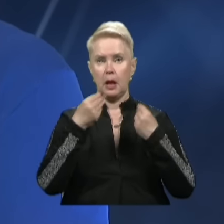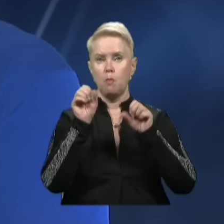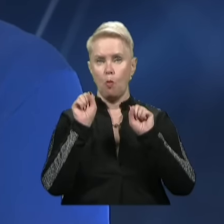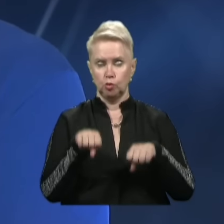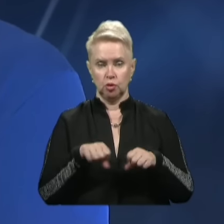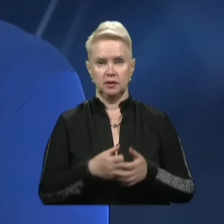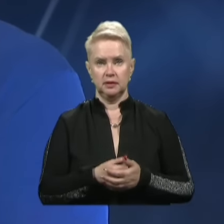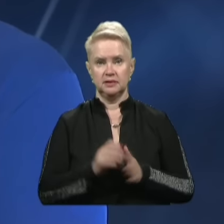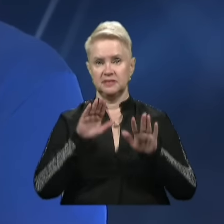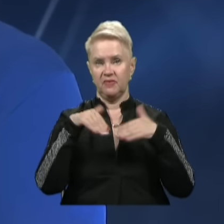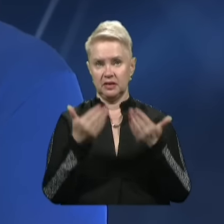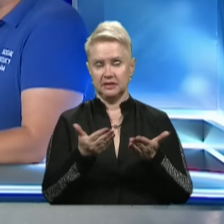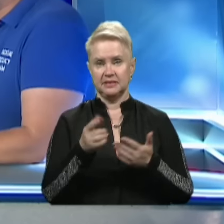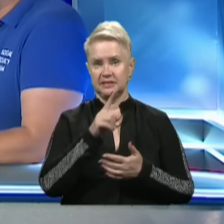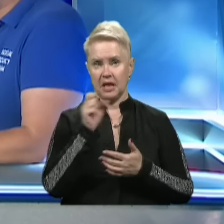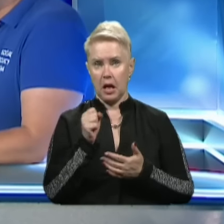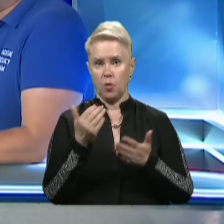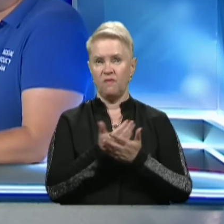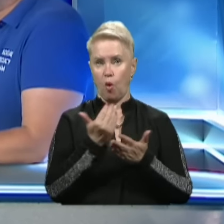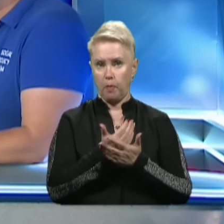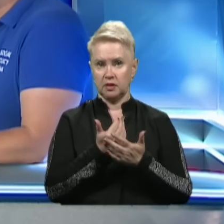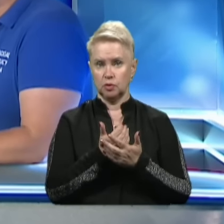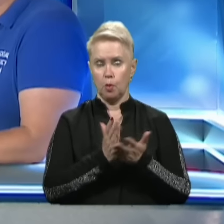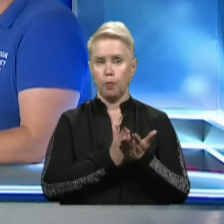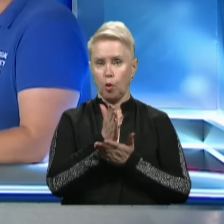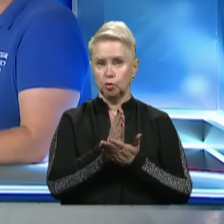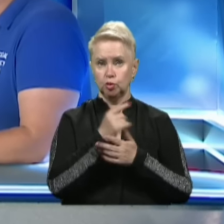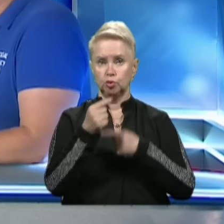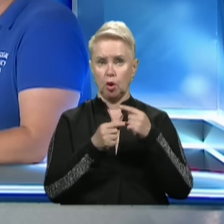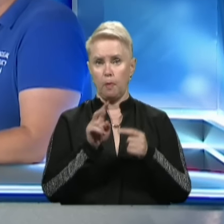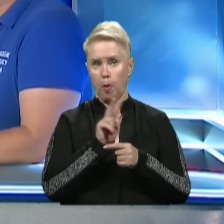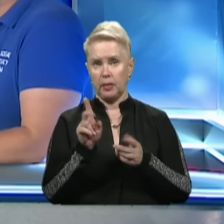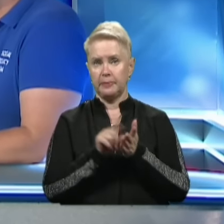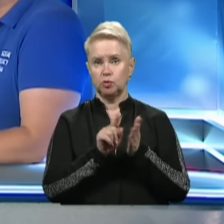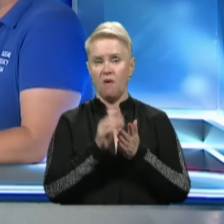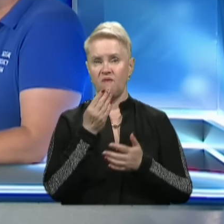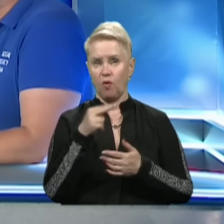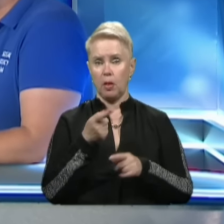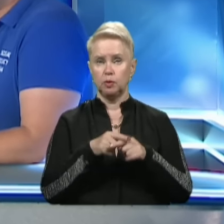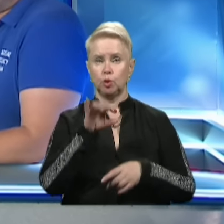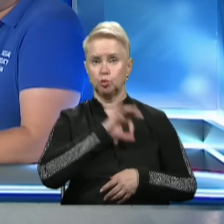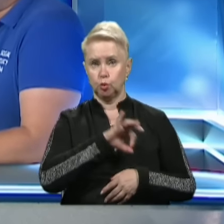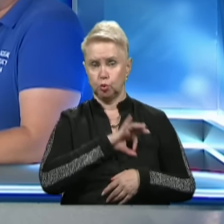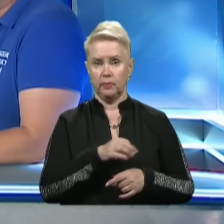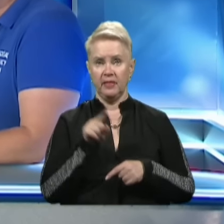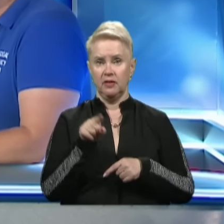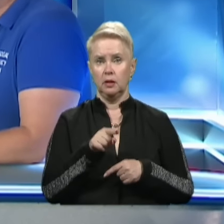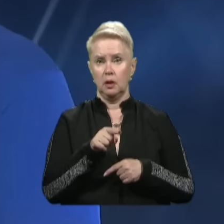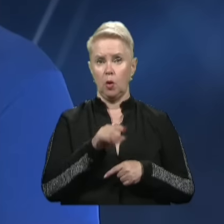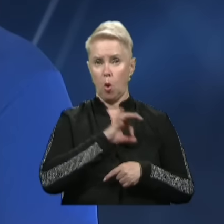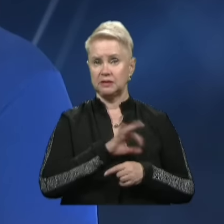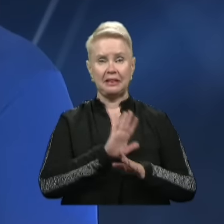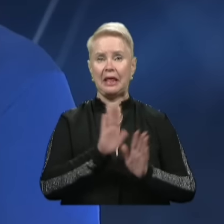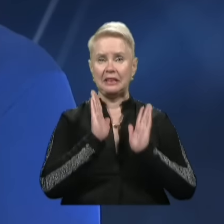можливість звернутися за інформацією і послугами через портал пенсійного фонду або за стосунок. Він, до речі,